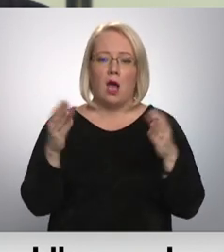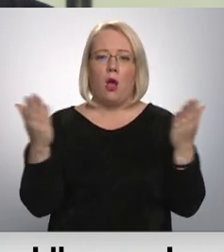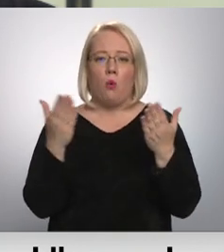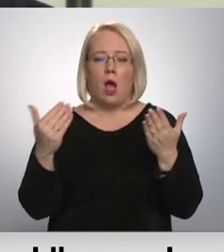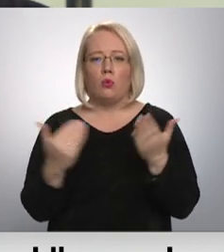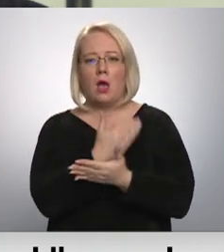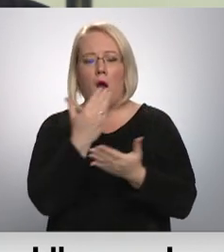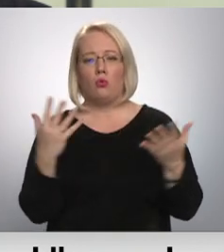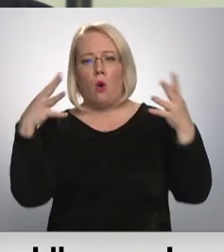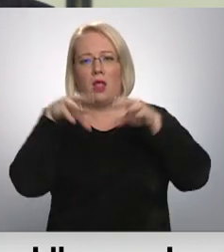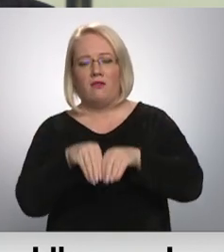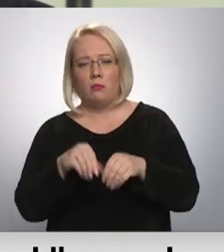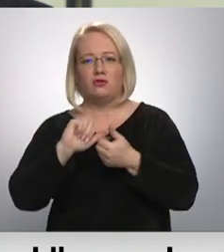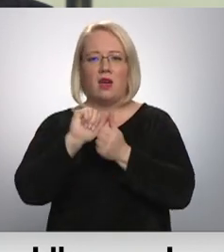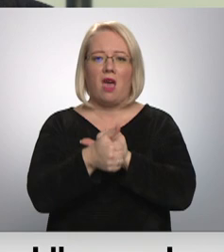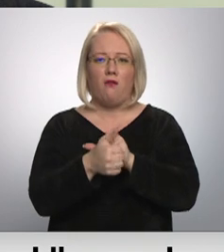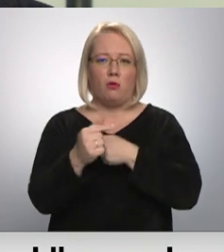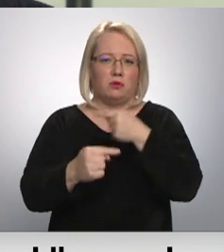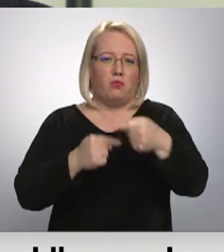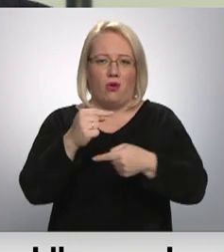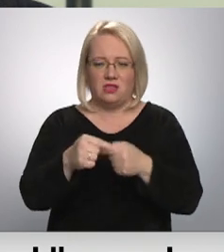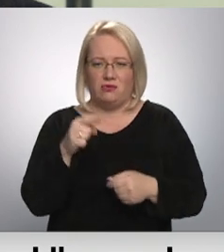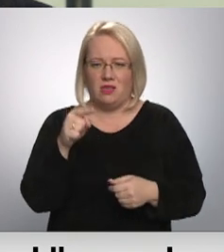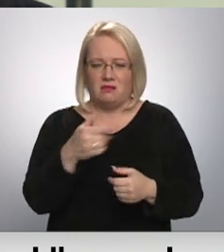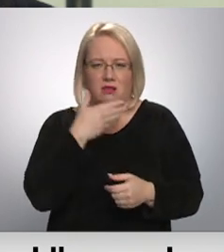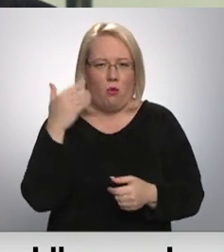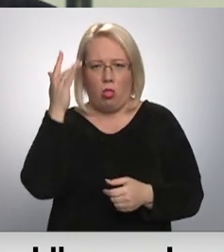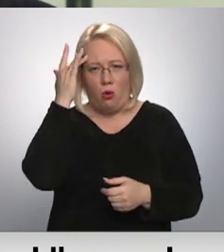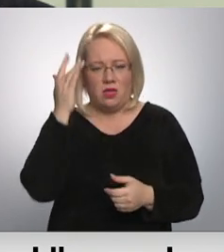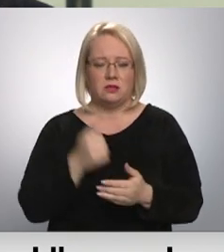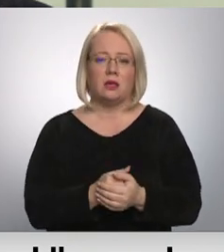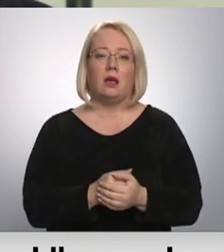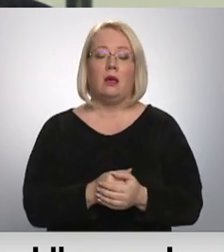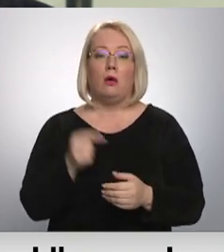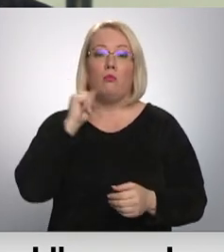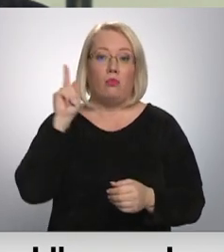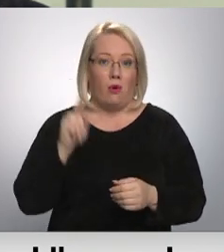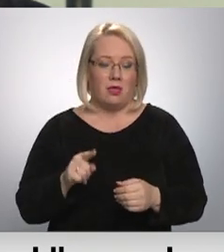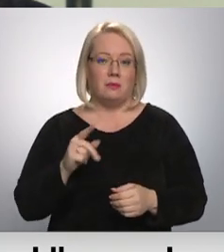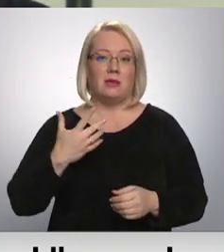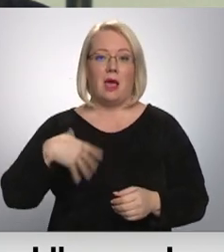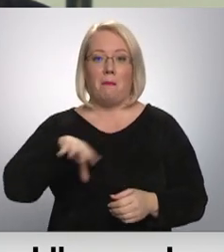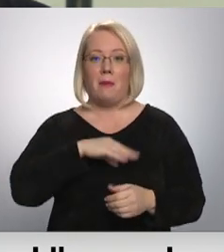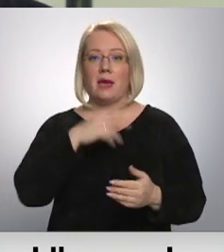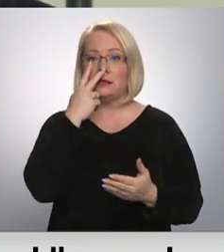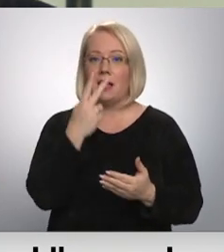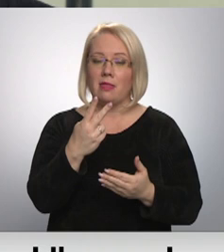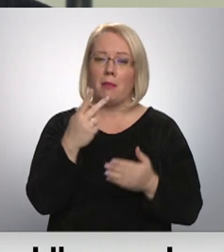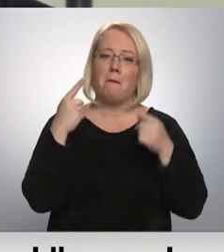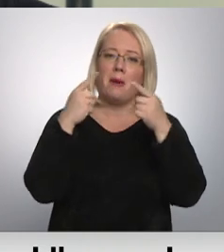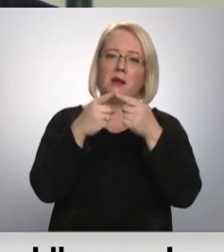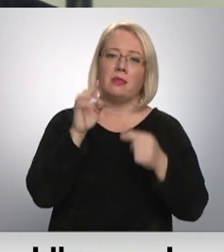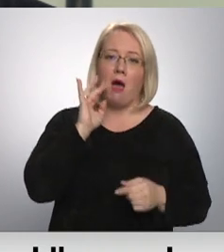apvienošanas vai reformas procesu, tas īsti nelieks loģiski. Protams, ja mēs skatāmies ar perspektīvu